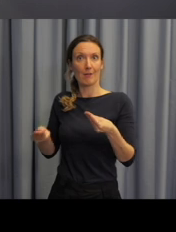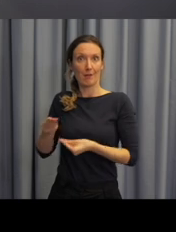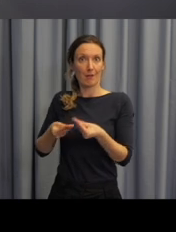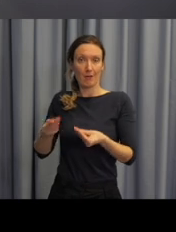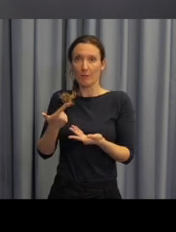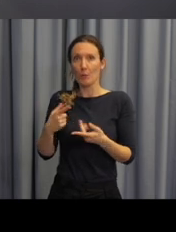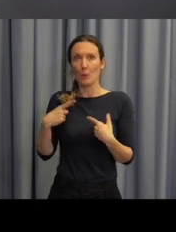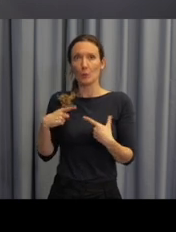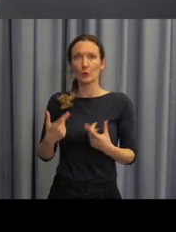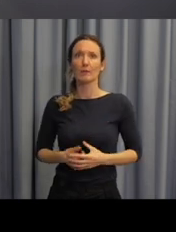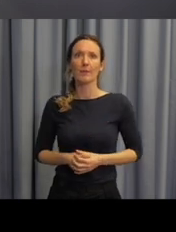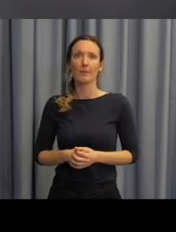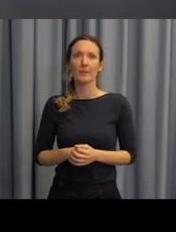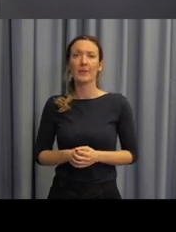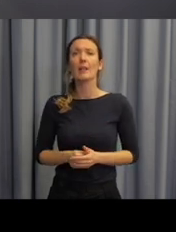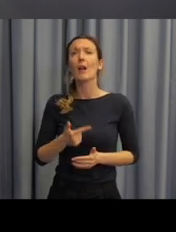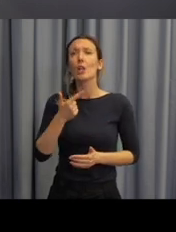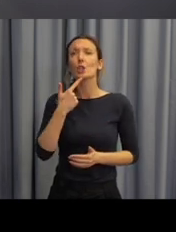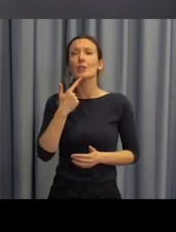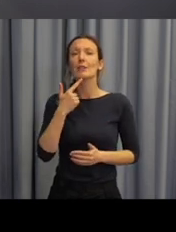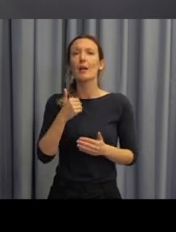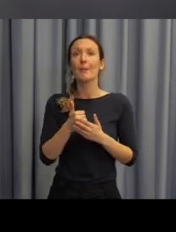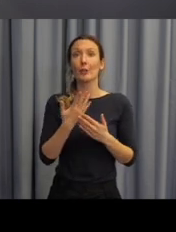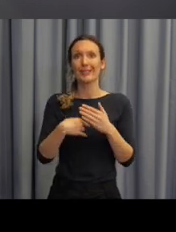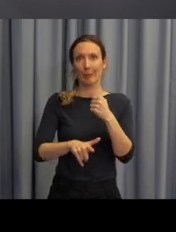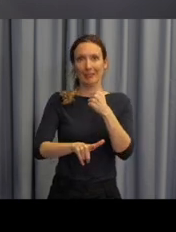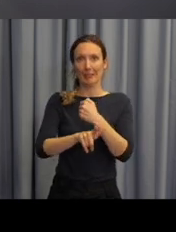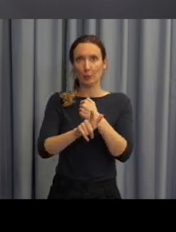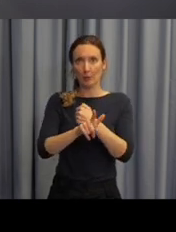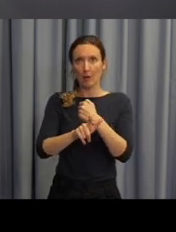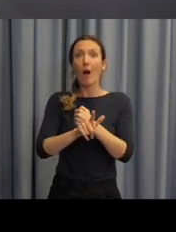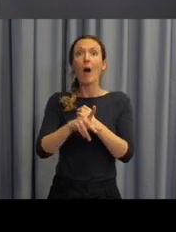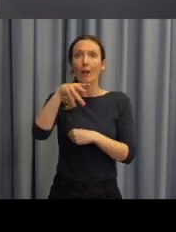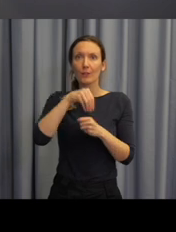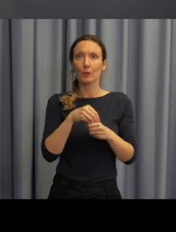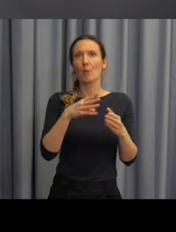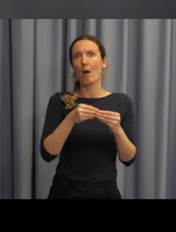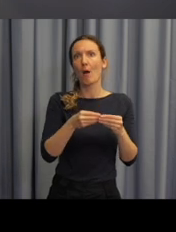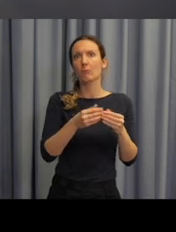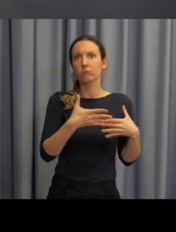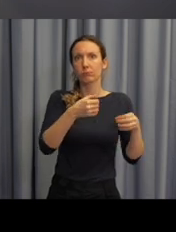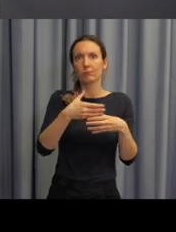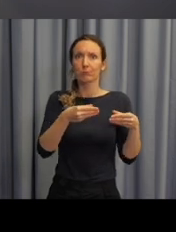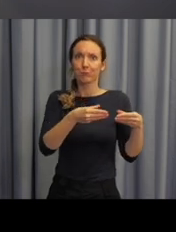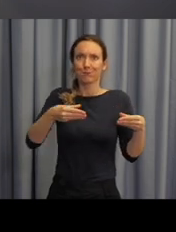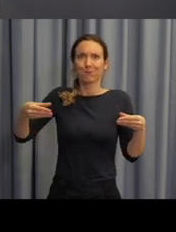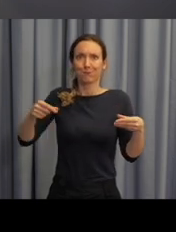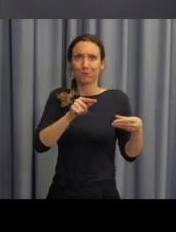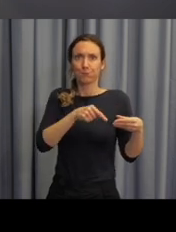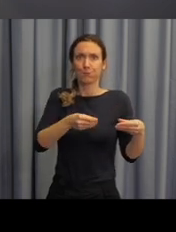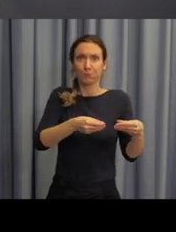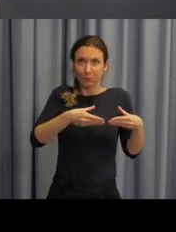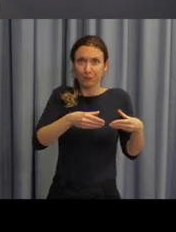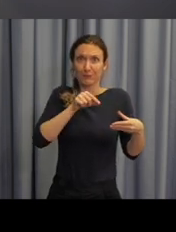A mluvila jsem o tom, že se nejedná o pracovní listy, ale o soubory pracovních listů. To znamená, že každý